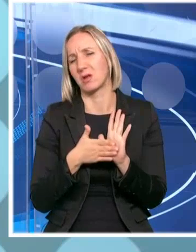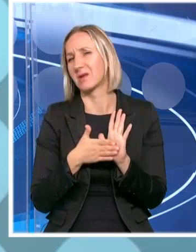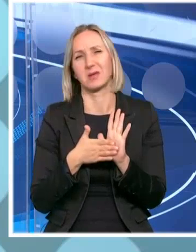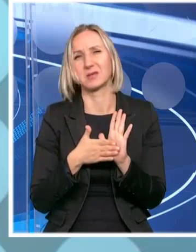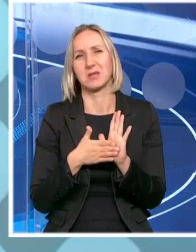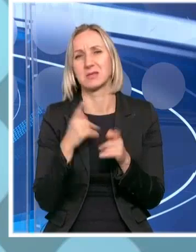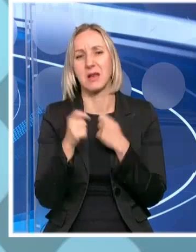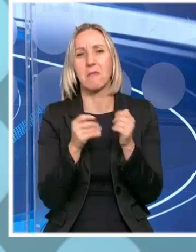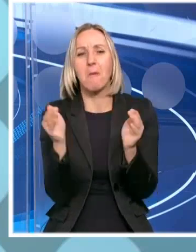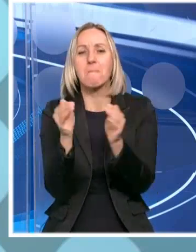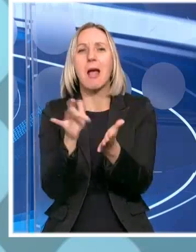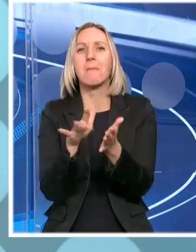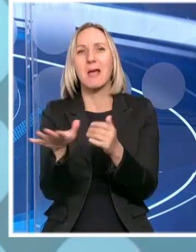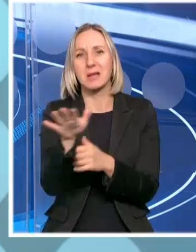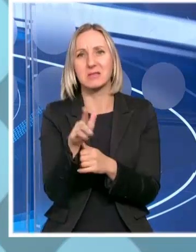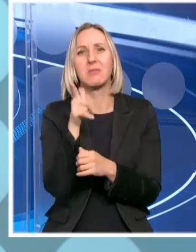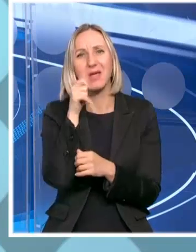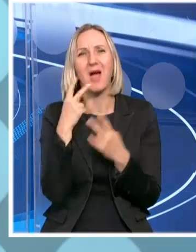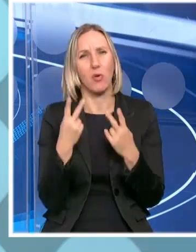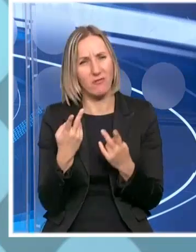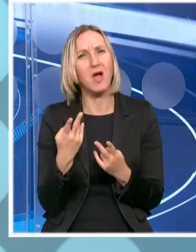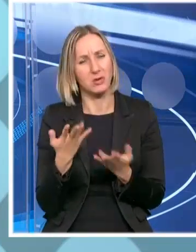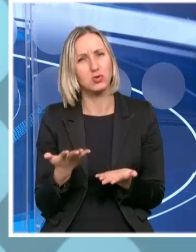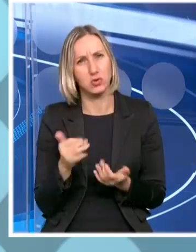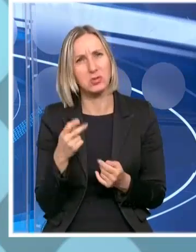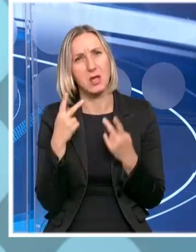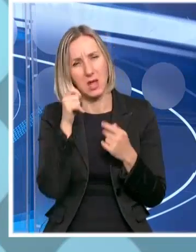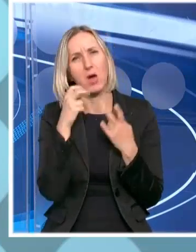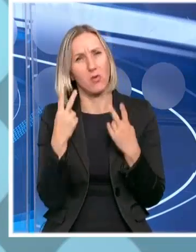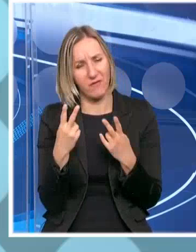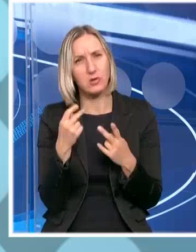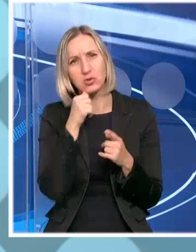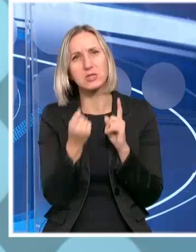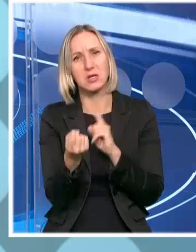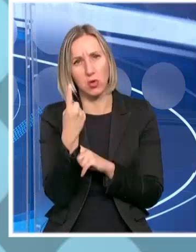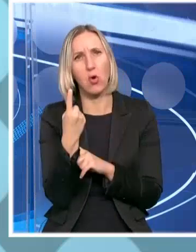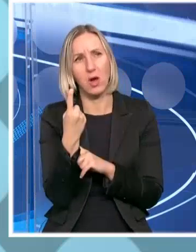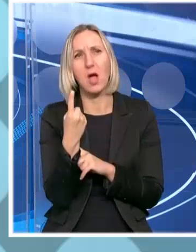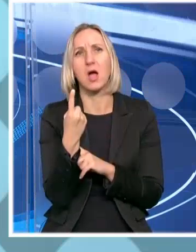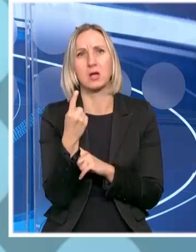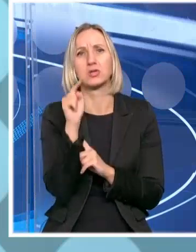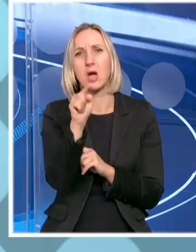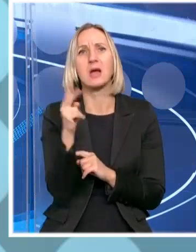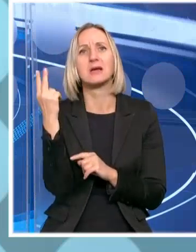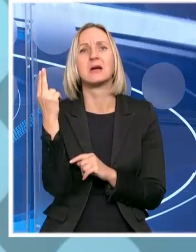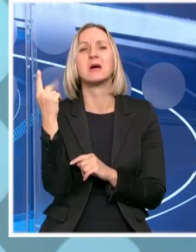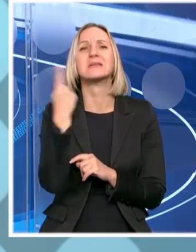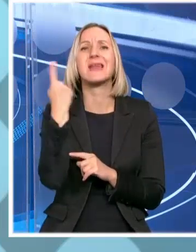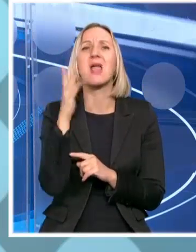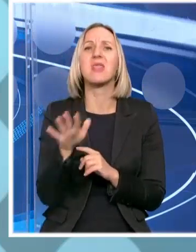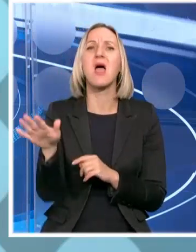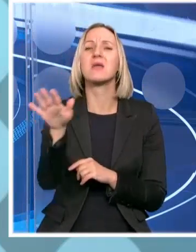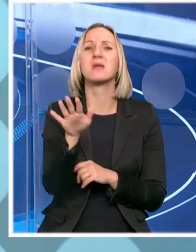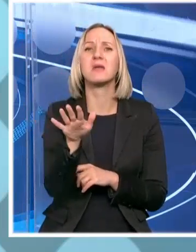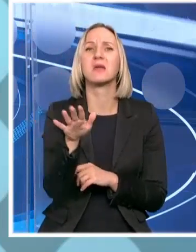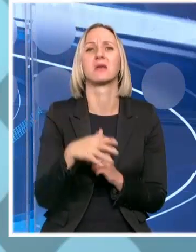barvimo se mikrolokacijama koje su jako važne. Jako je važno i to što se dešava na par tačaka oko Zrijenina, što se dešava